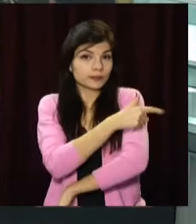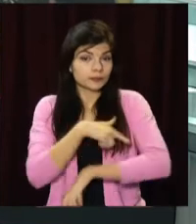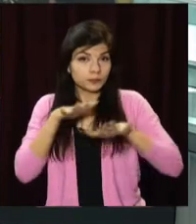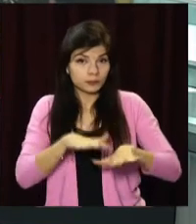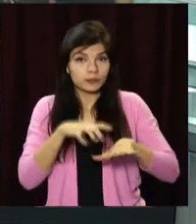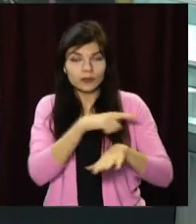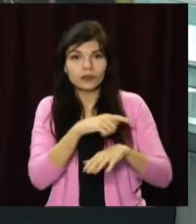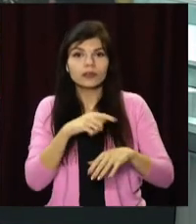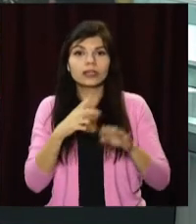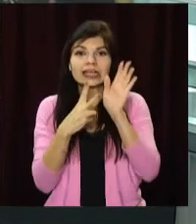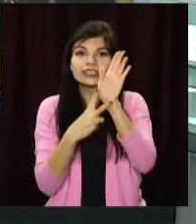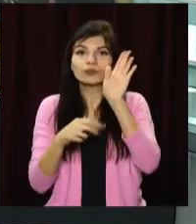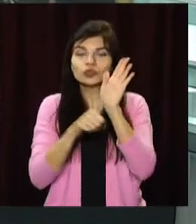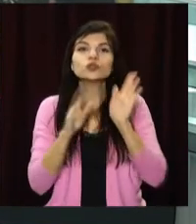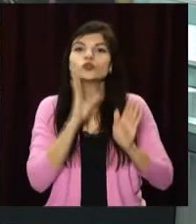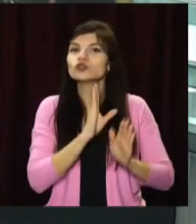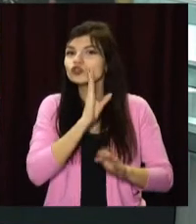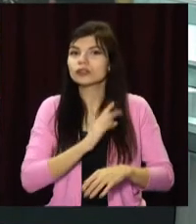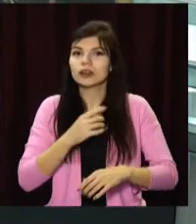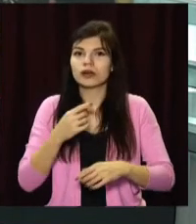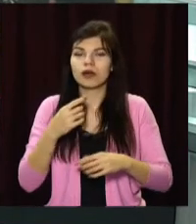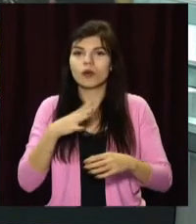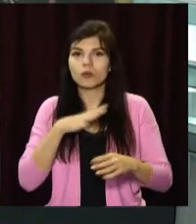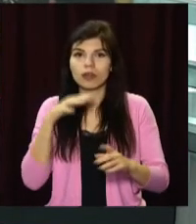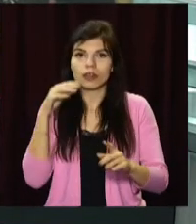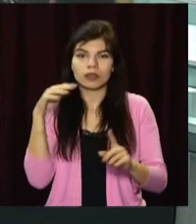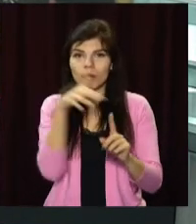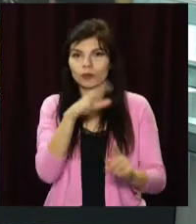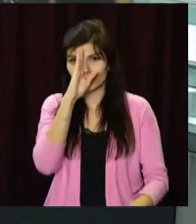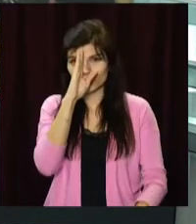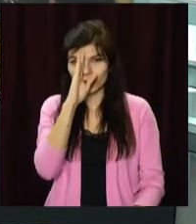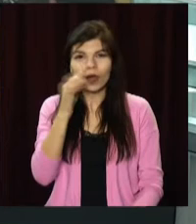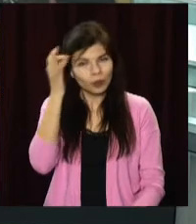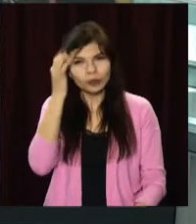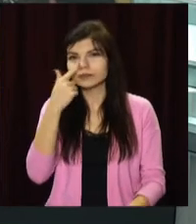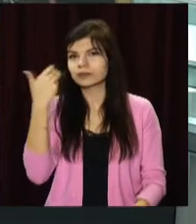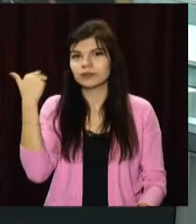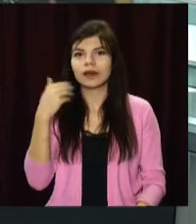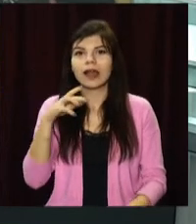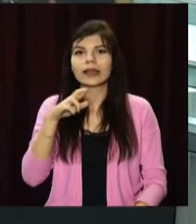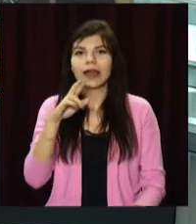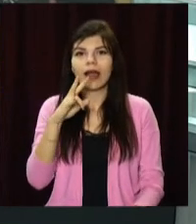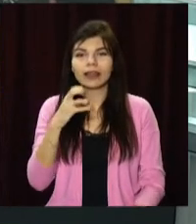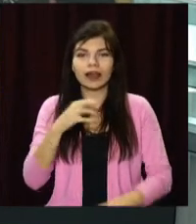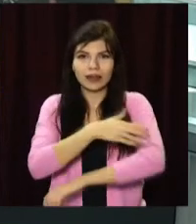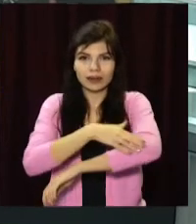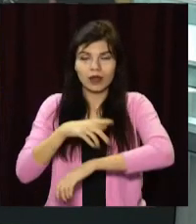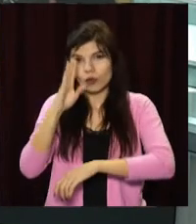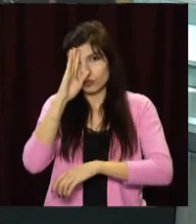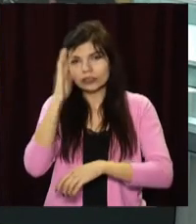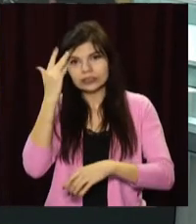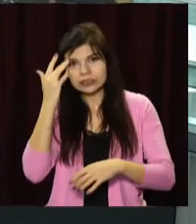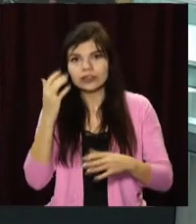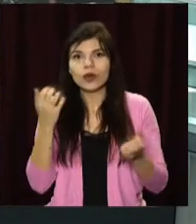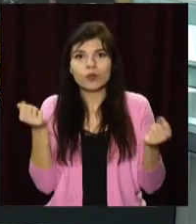загрози життю немає. У 16 лікарні Дніпра гоять рани 76-річної жінки, на яку напав грабіжник. Нагадаємо, все